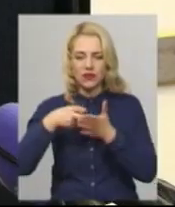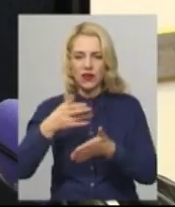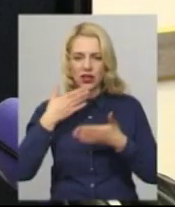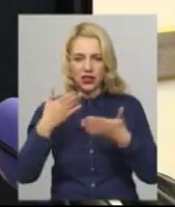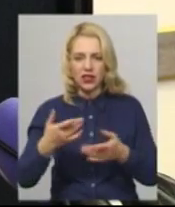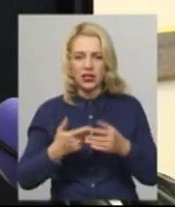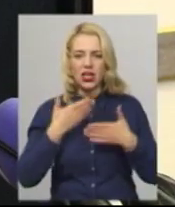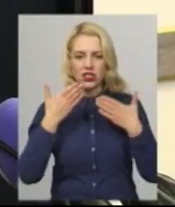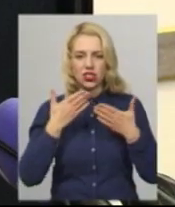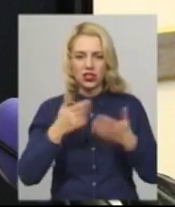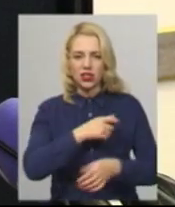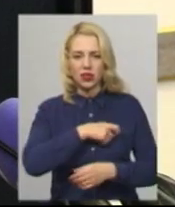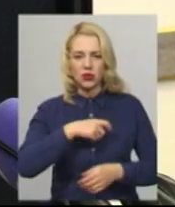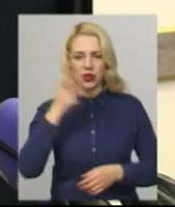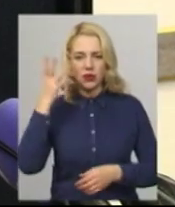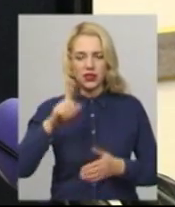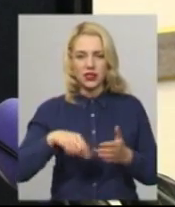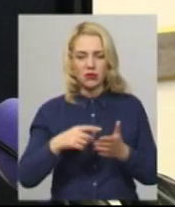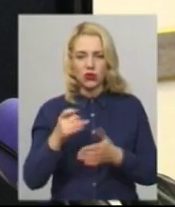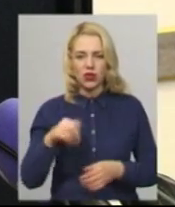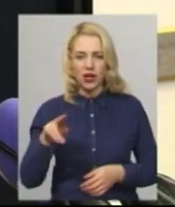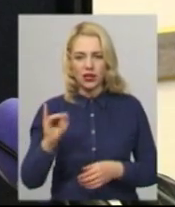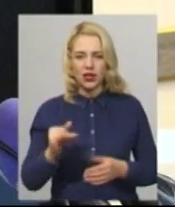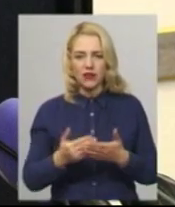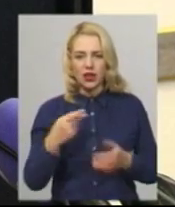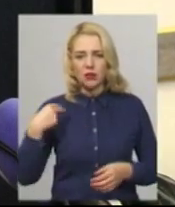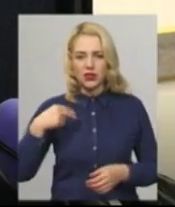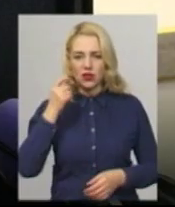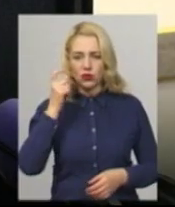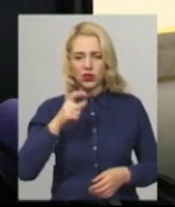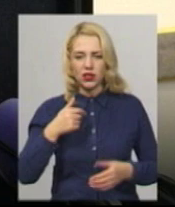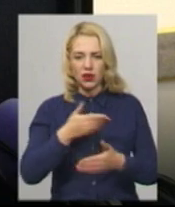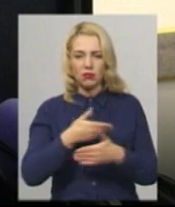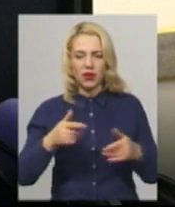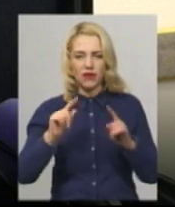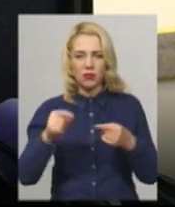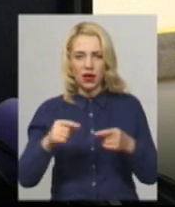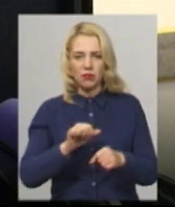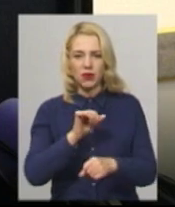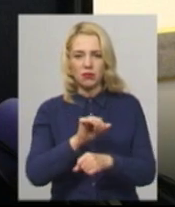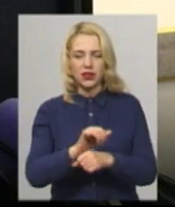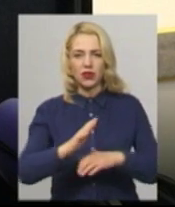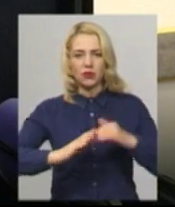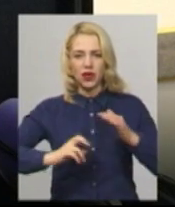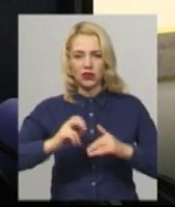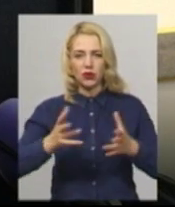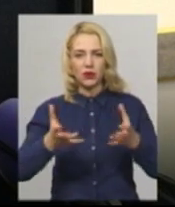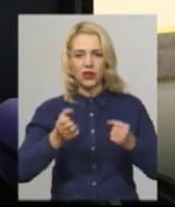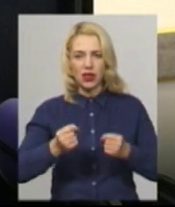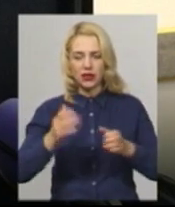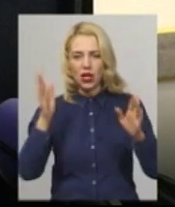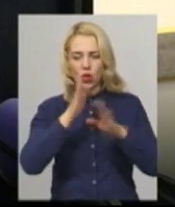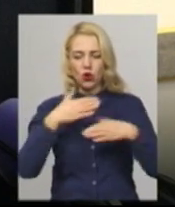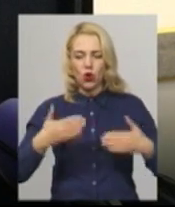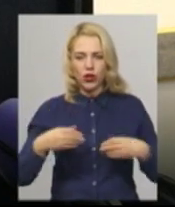зачитала депутатка Хмельницької міської ради Тетяна Калюжна. Від президента України ми вимагаємо припинити практику прийняття доленосних